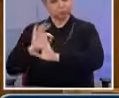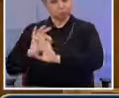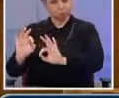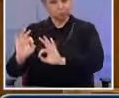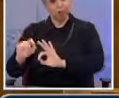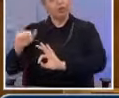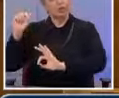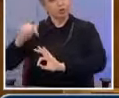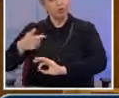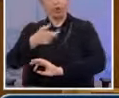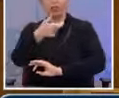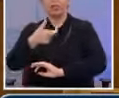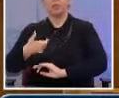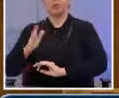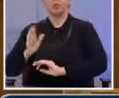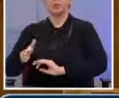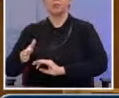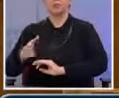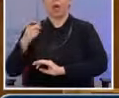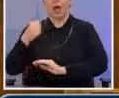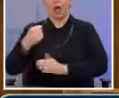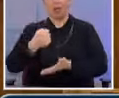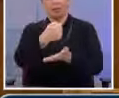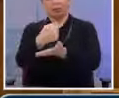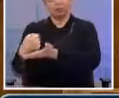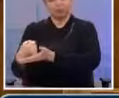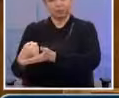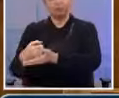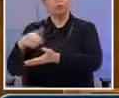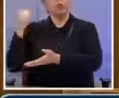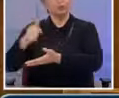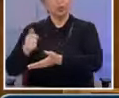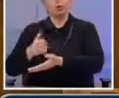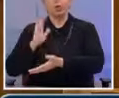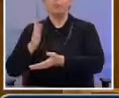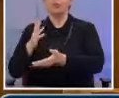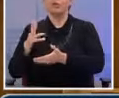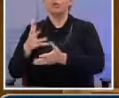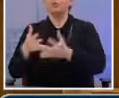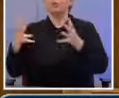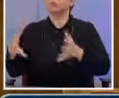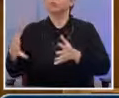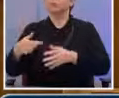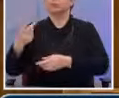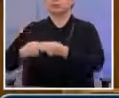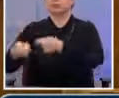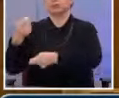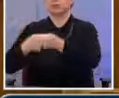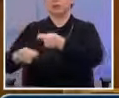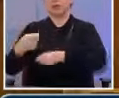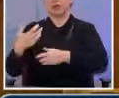ευκαιρίες που δημιουργούνται για να χρηματοδοτήσουν επενδύσεις και να επεκτείνουν τον κύκλο των εργασιών τους.